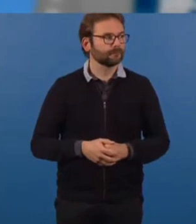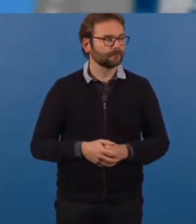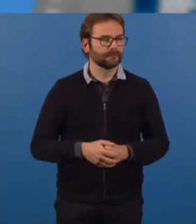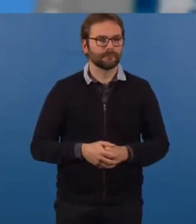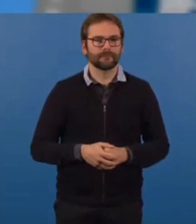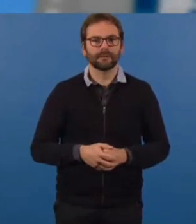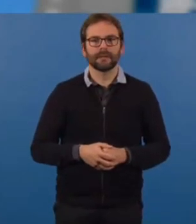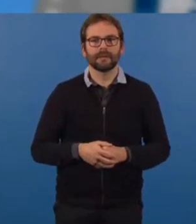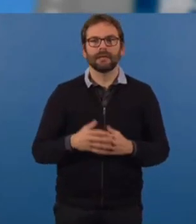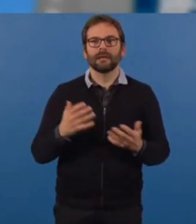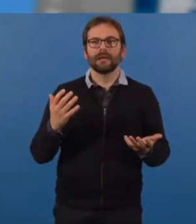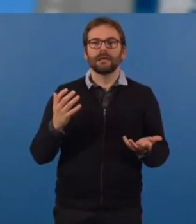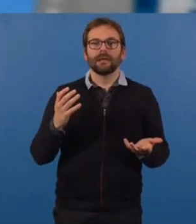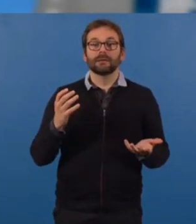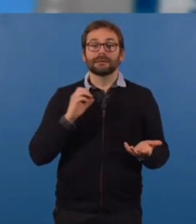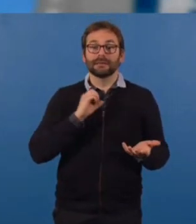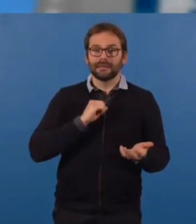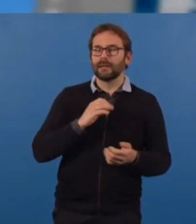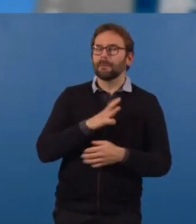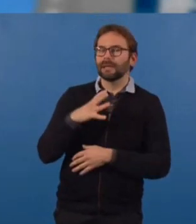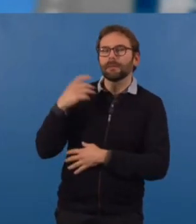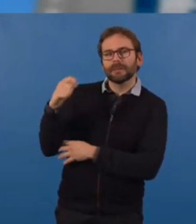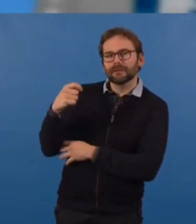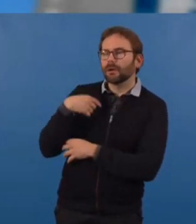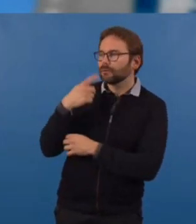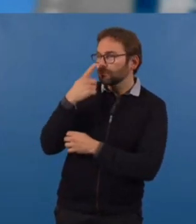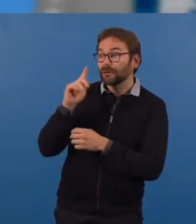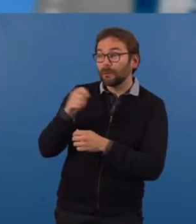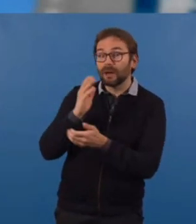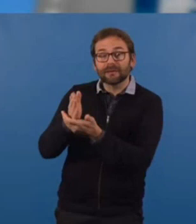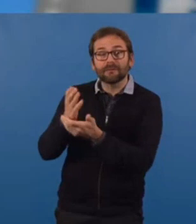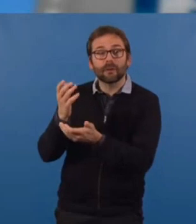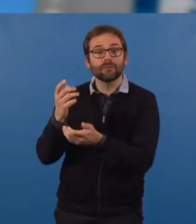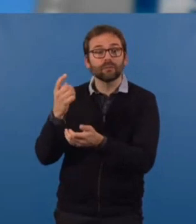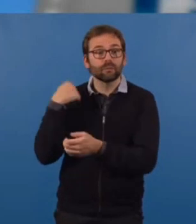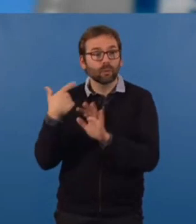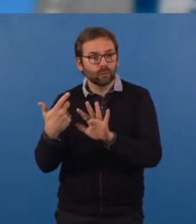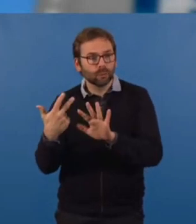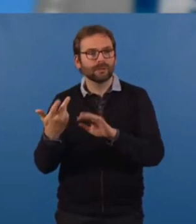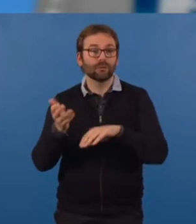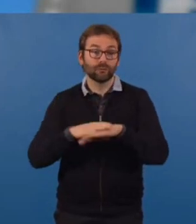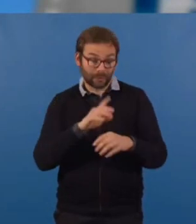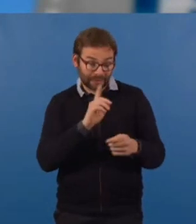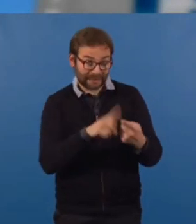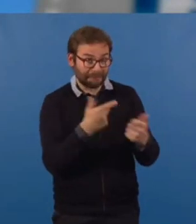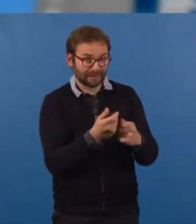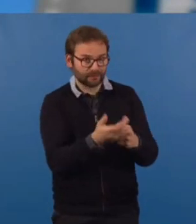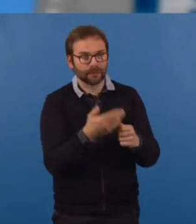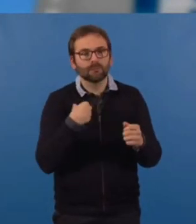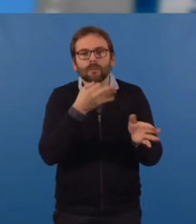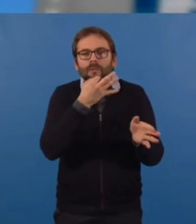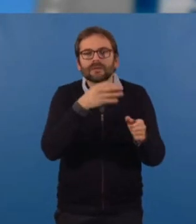Madame la Présidente, je devais intervenir également au point numéro 8, mais le sujet étant d'actualité, permettez-moi de profiter de cette